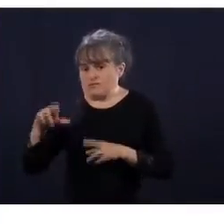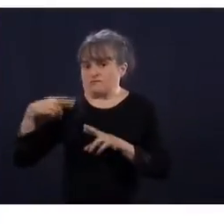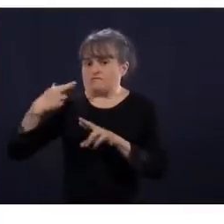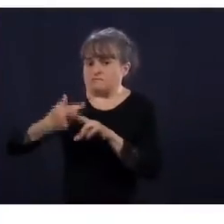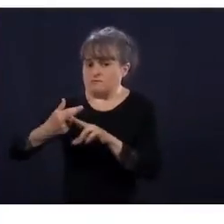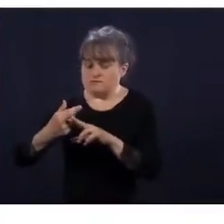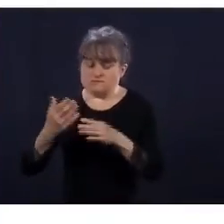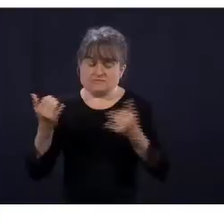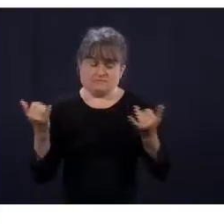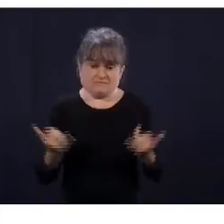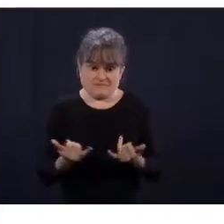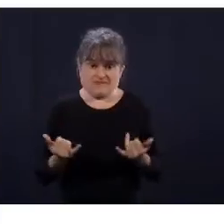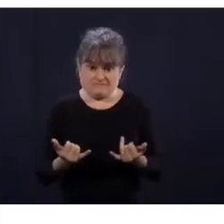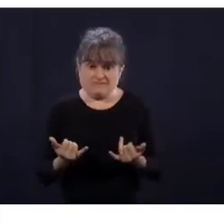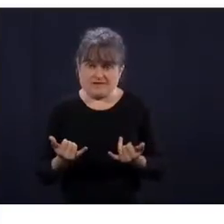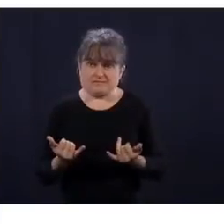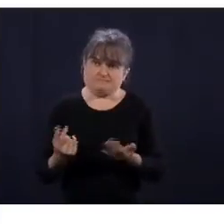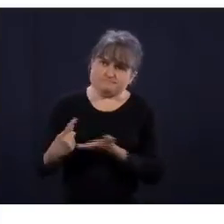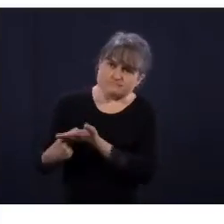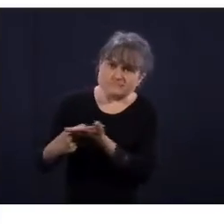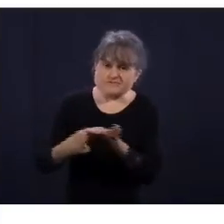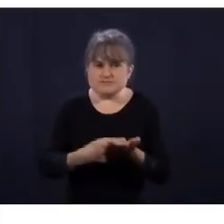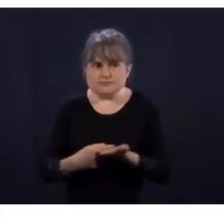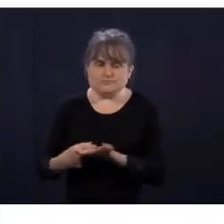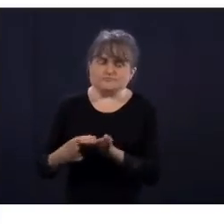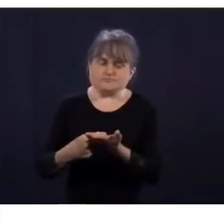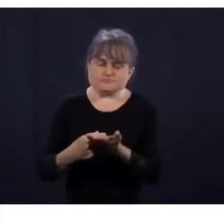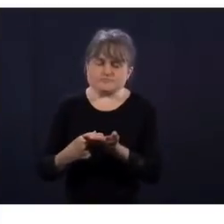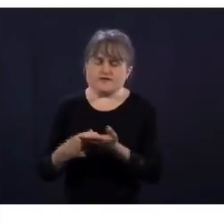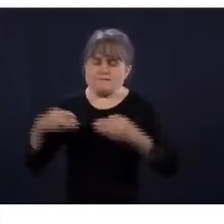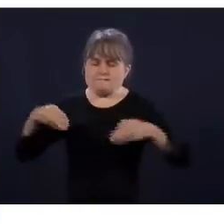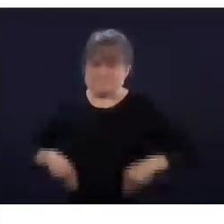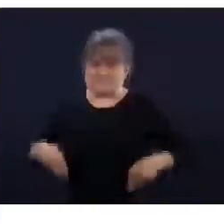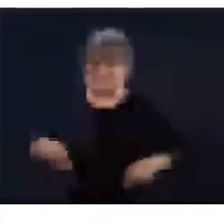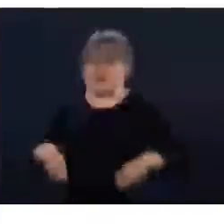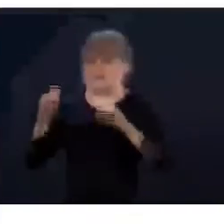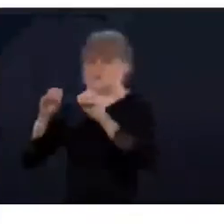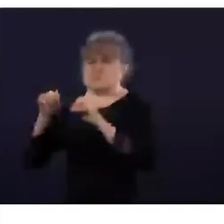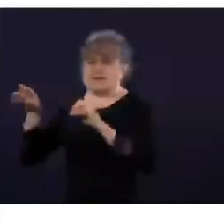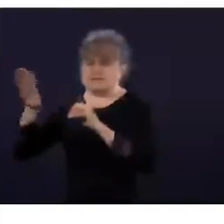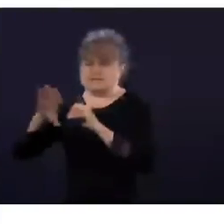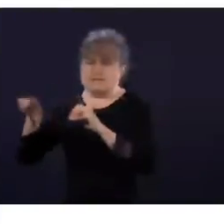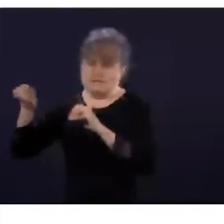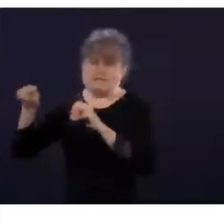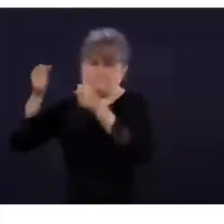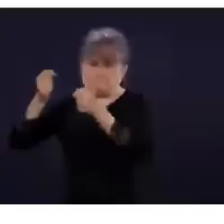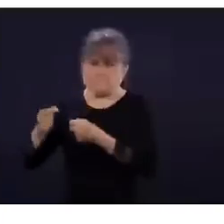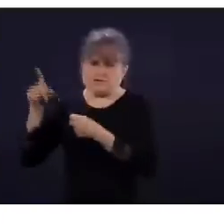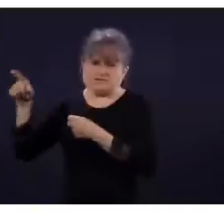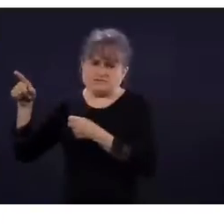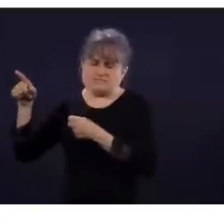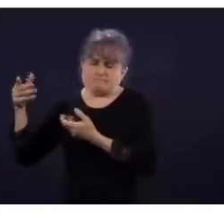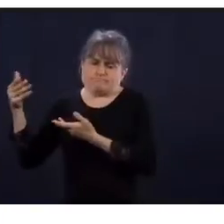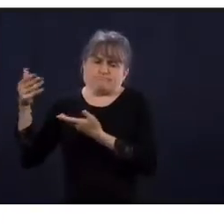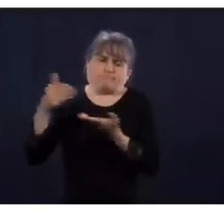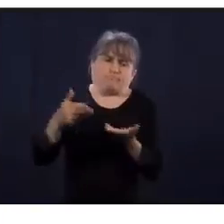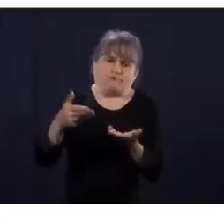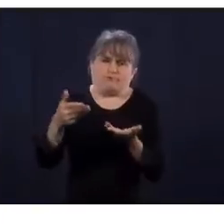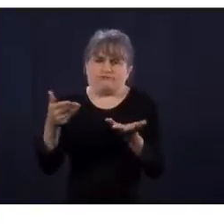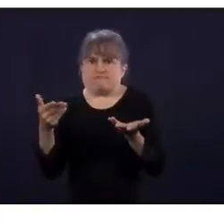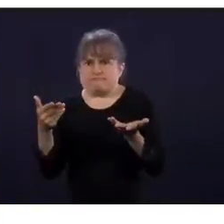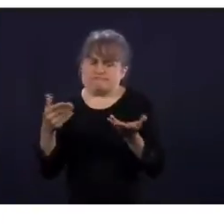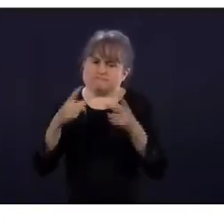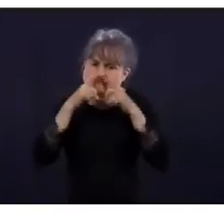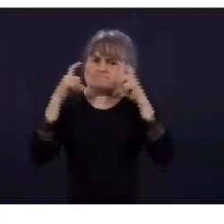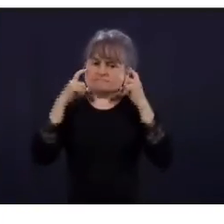On dit également, M. Arruda, que vous avez abordé ce point-là la semaine dernière, mais il une étude australienne qui dit que les enfants ne